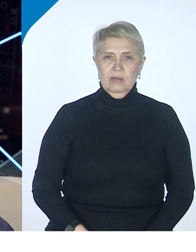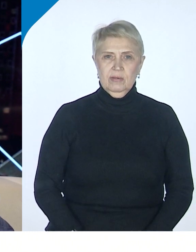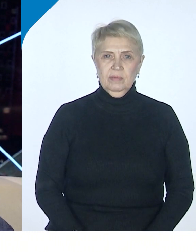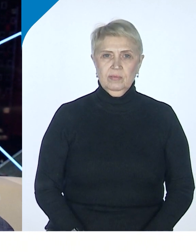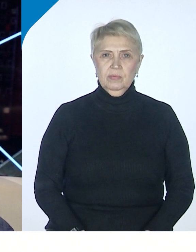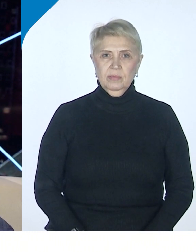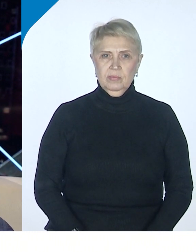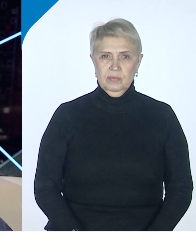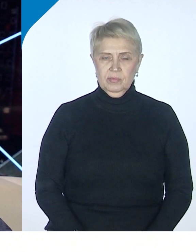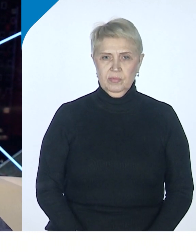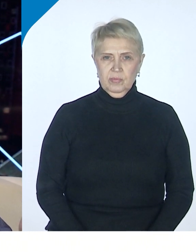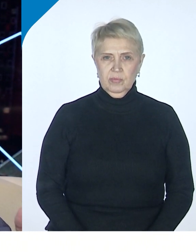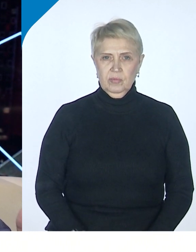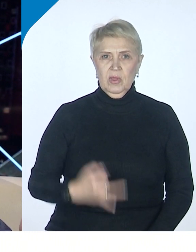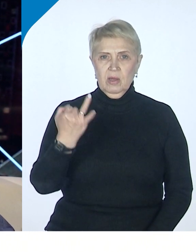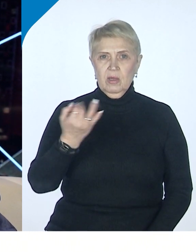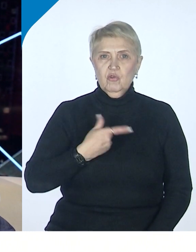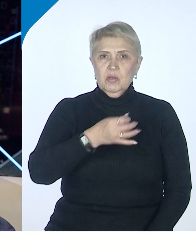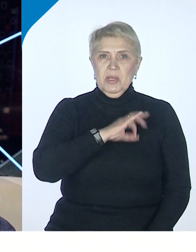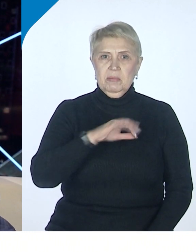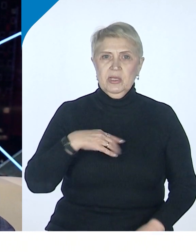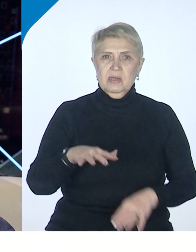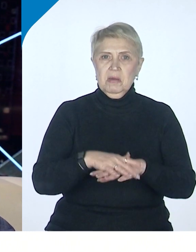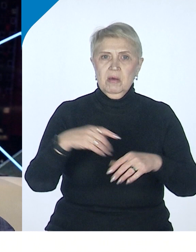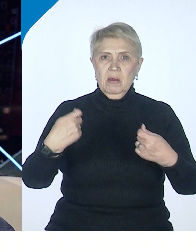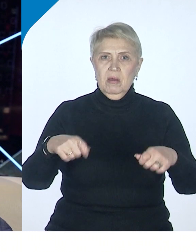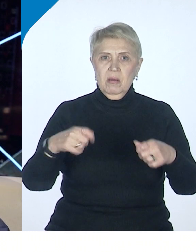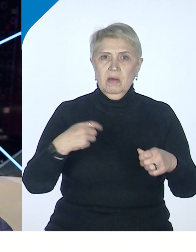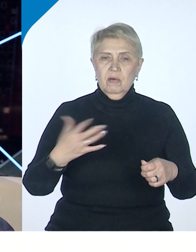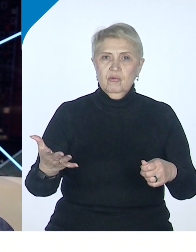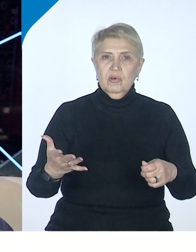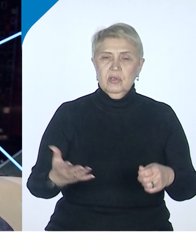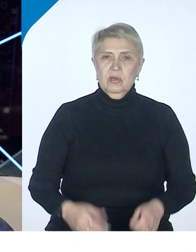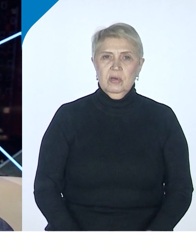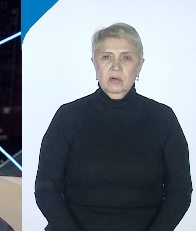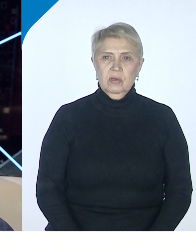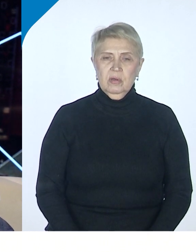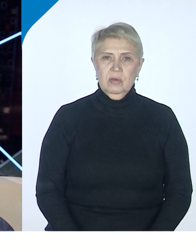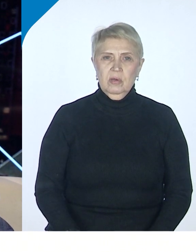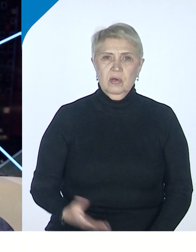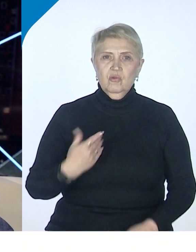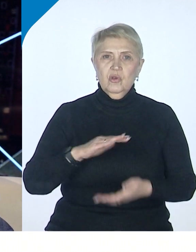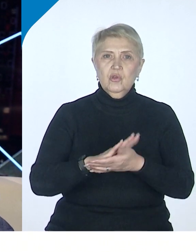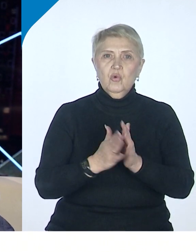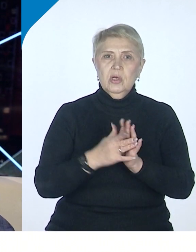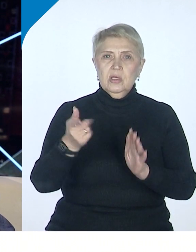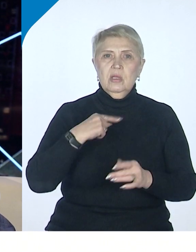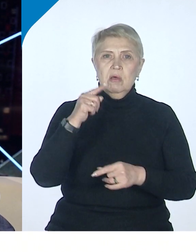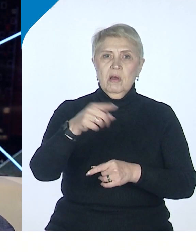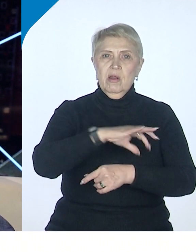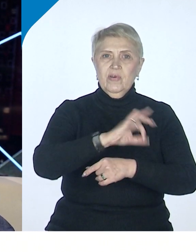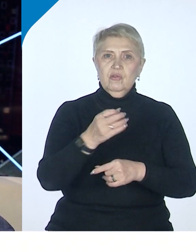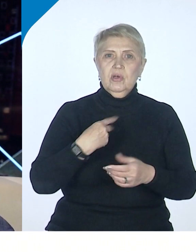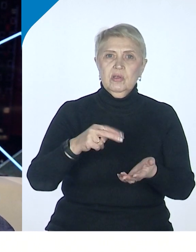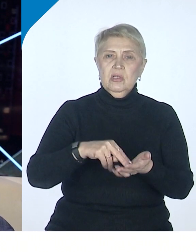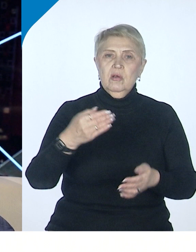значительную часть потребительского рынка оздоровить. Ситуация на Дальнем Востоке стала получше. И потом,